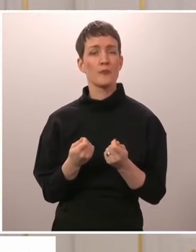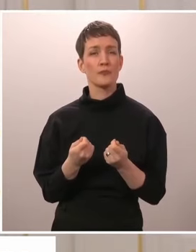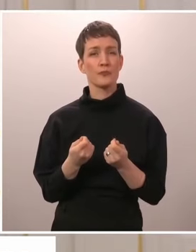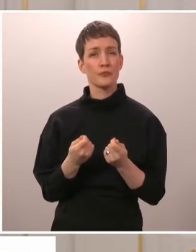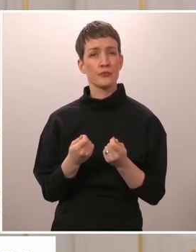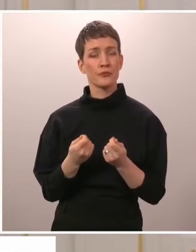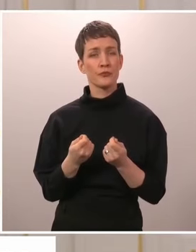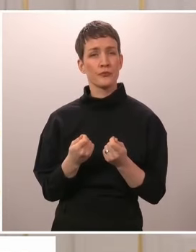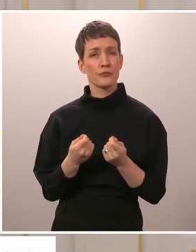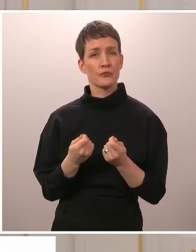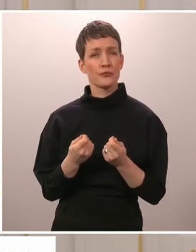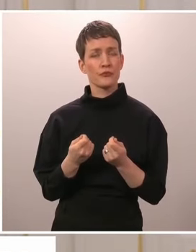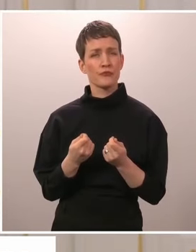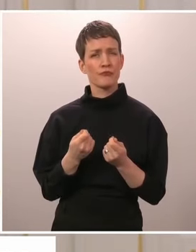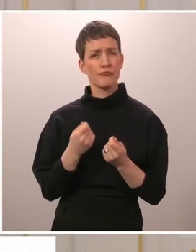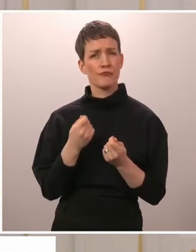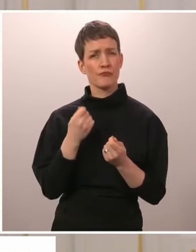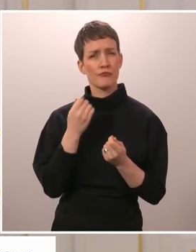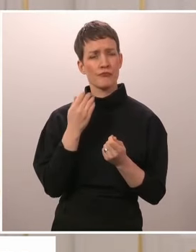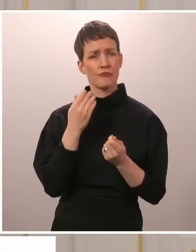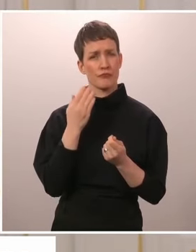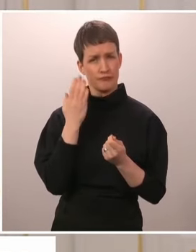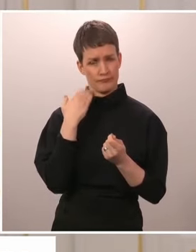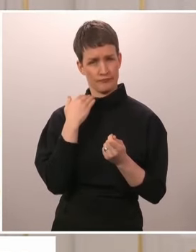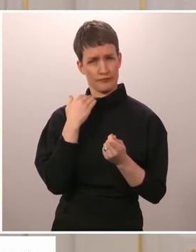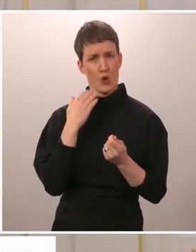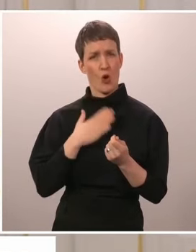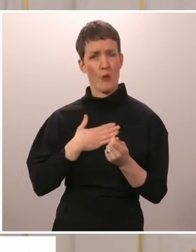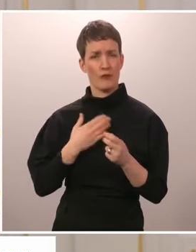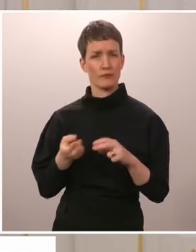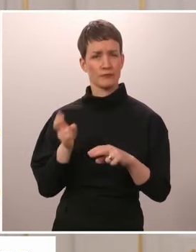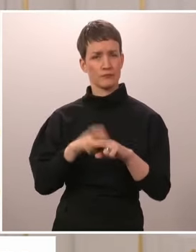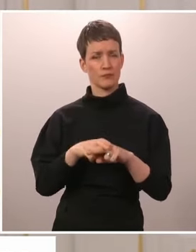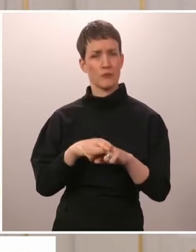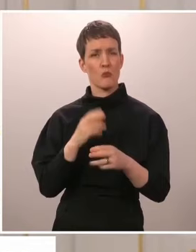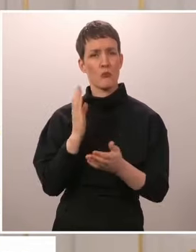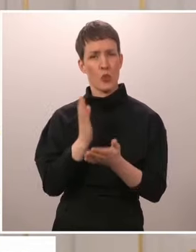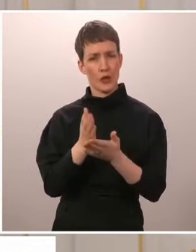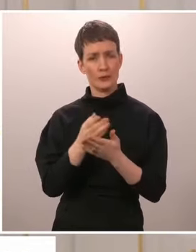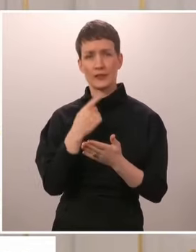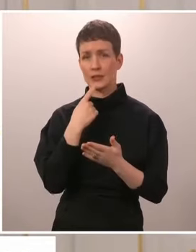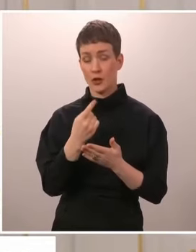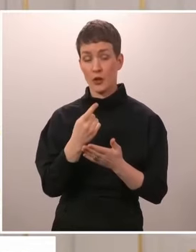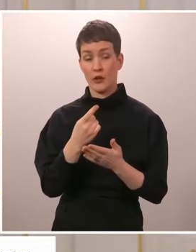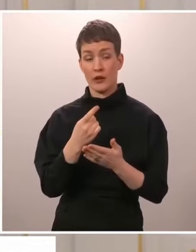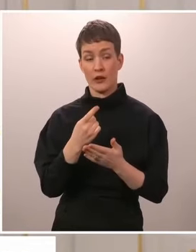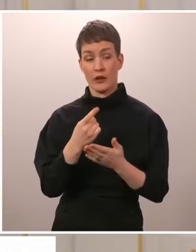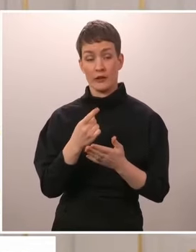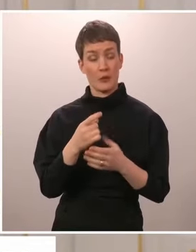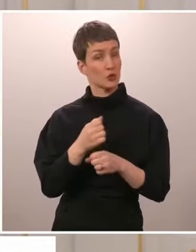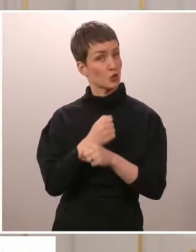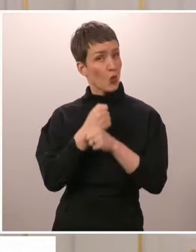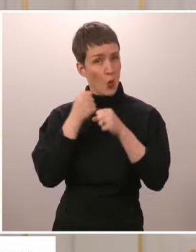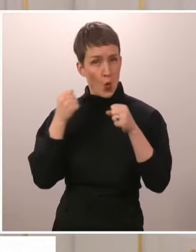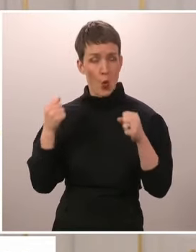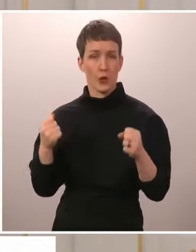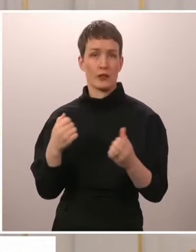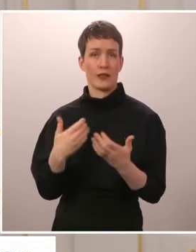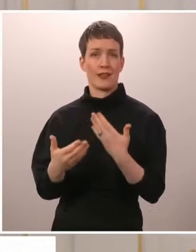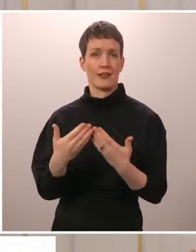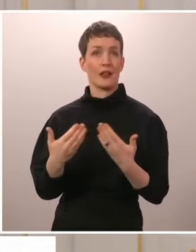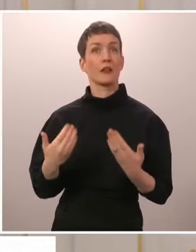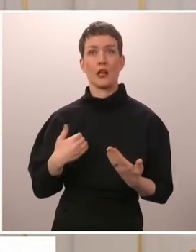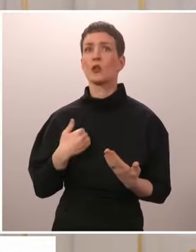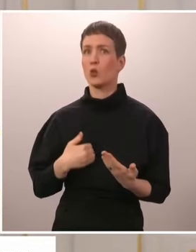virkaanastuaisessa puheessakin todeta, niin tehtävä on ilman muuta ihmistä suurempi, ja jollain tavalla sen tänään sitten myös tunsi.